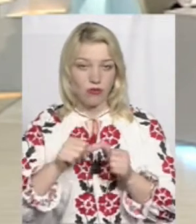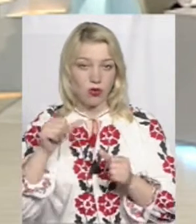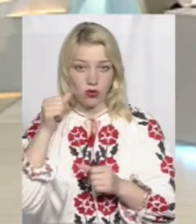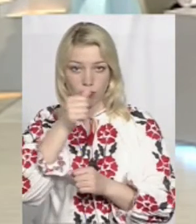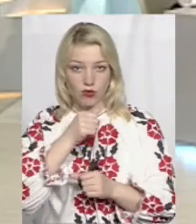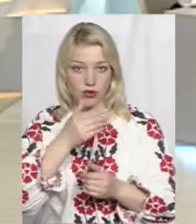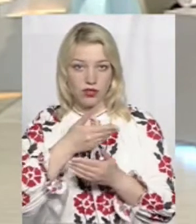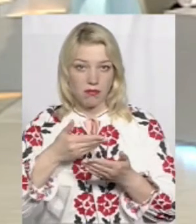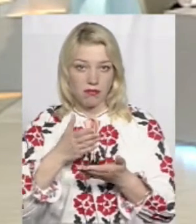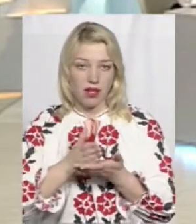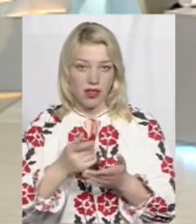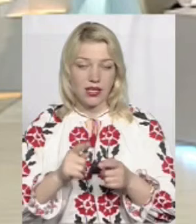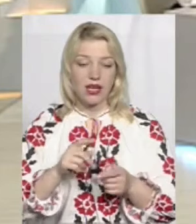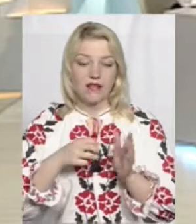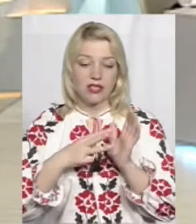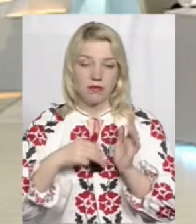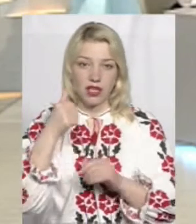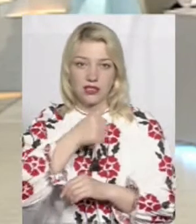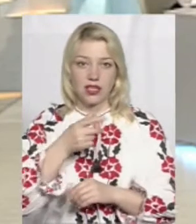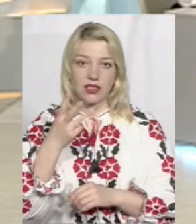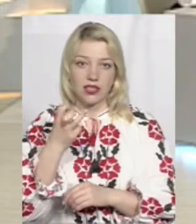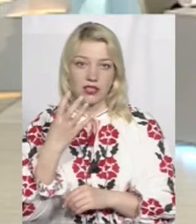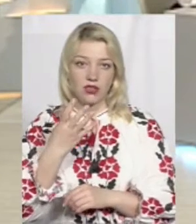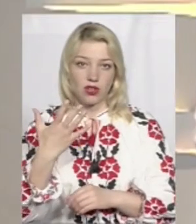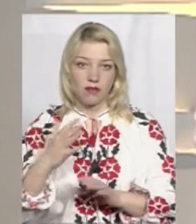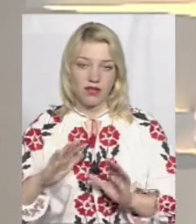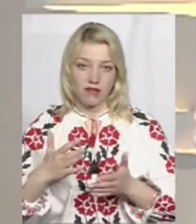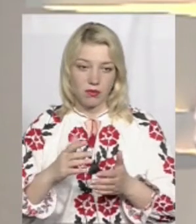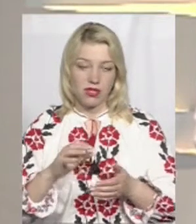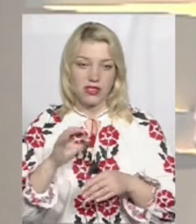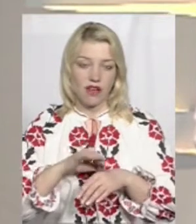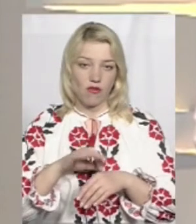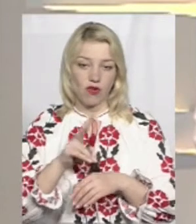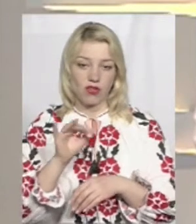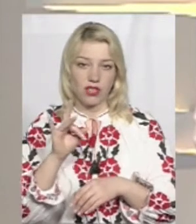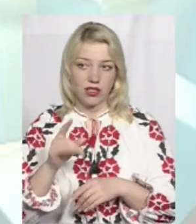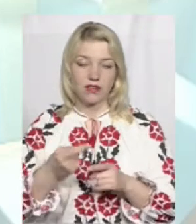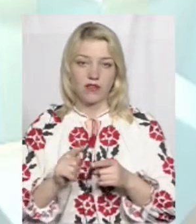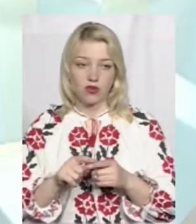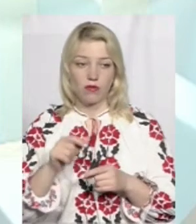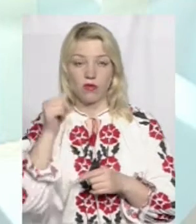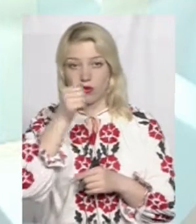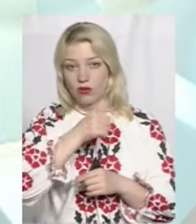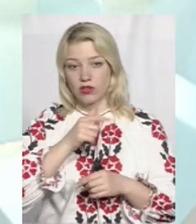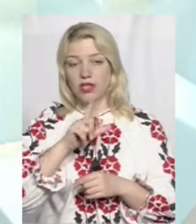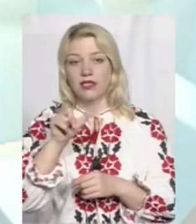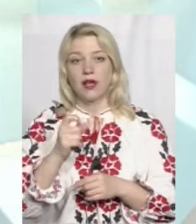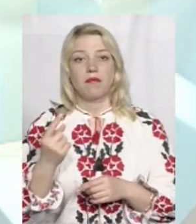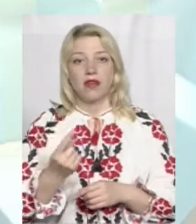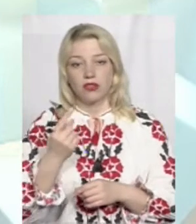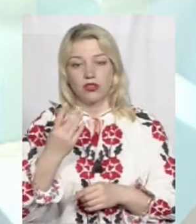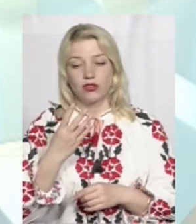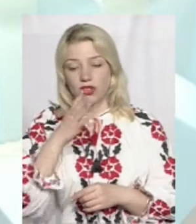році ми мали за 2018 рік 345 випадків захворювання на КІР, то в цьому році за перших 4